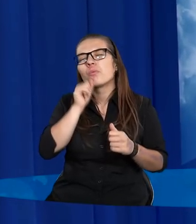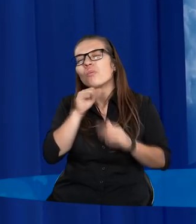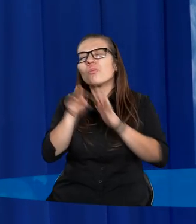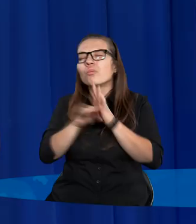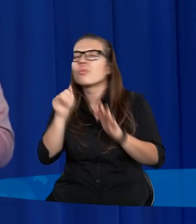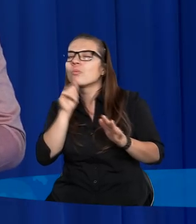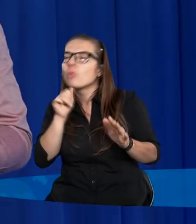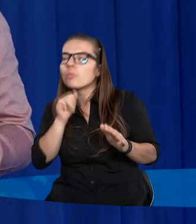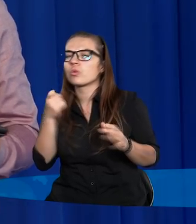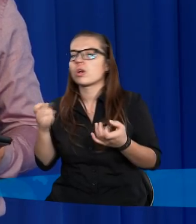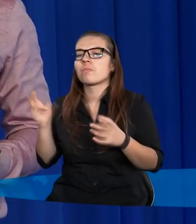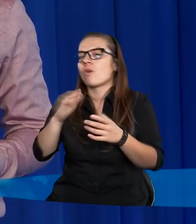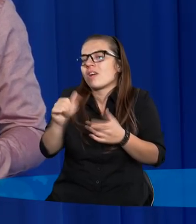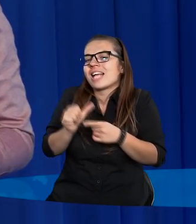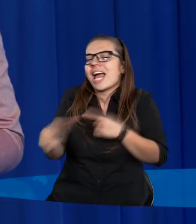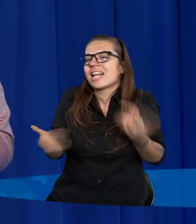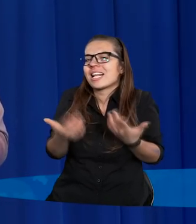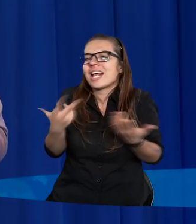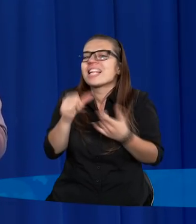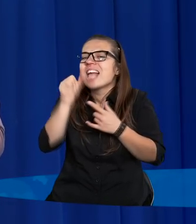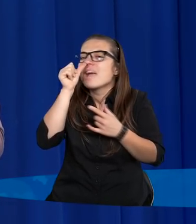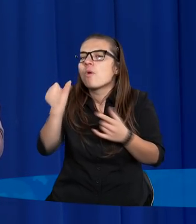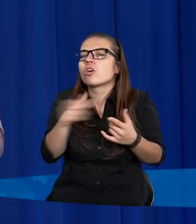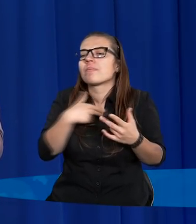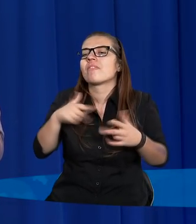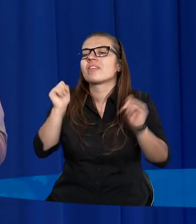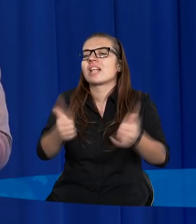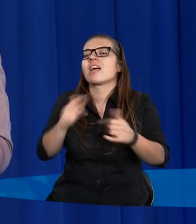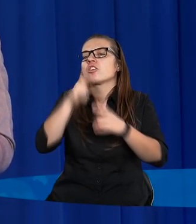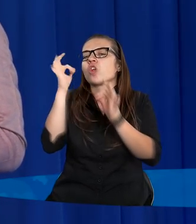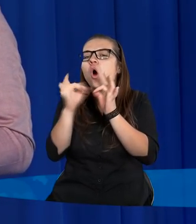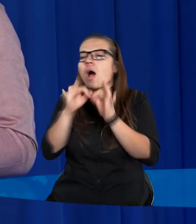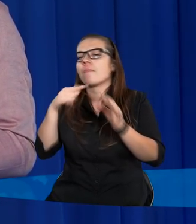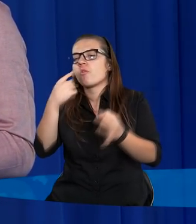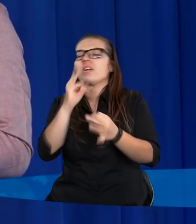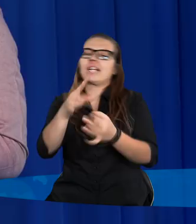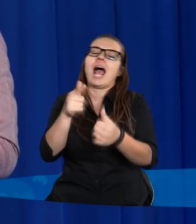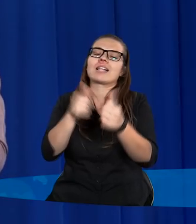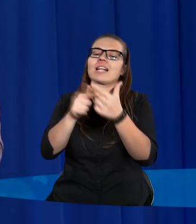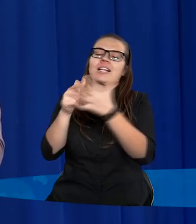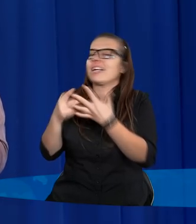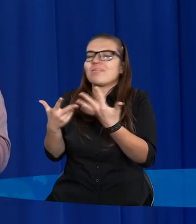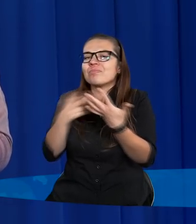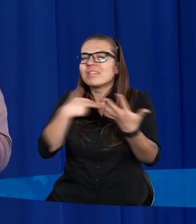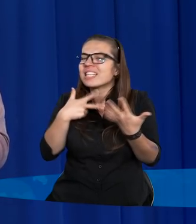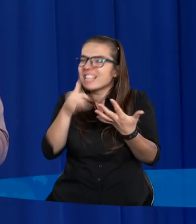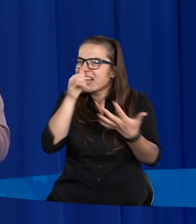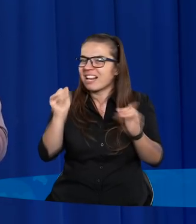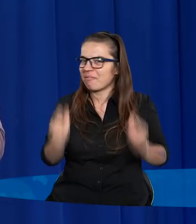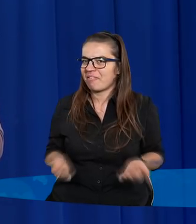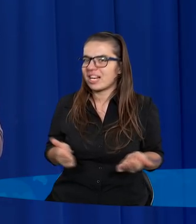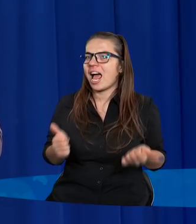próbując, bo czyż jesteśmy w stanie powiedzieć, to jest dokładnie tak, Pan Bóg jest taki i taki?